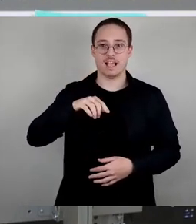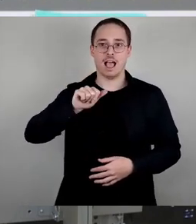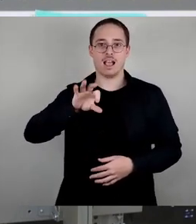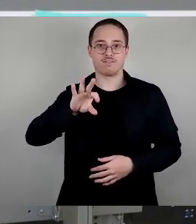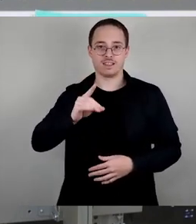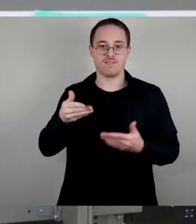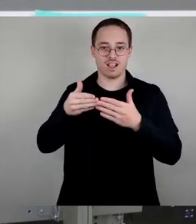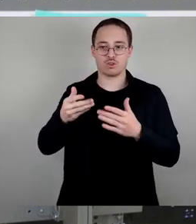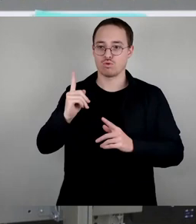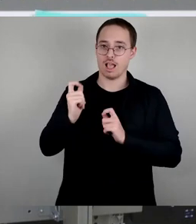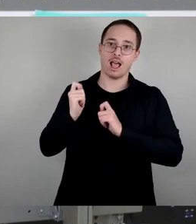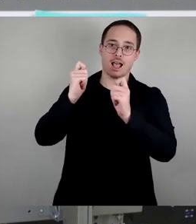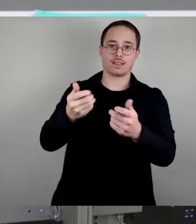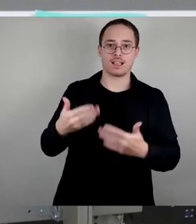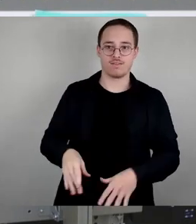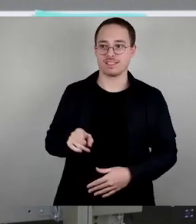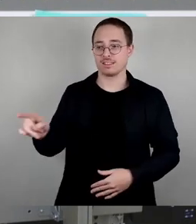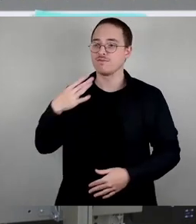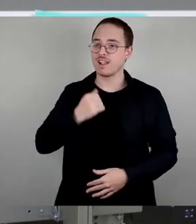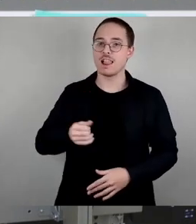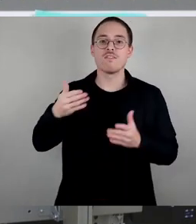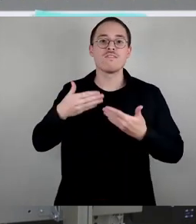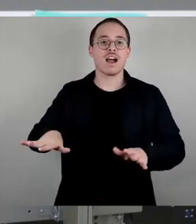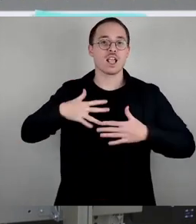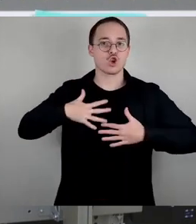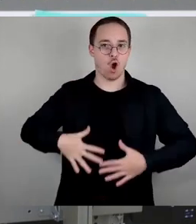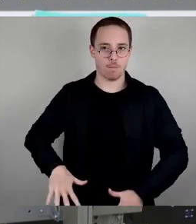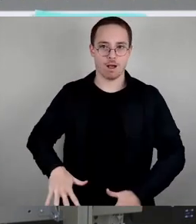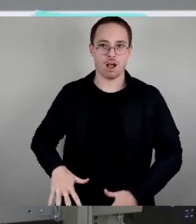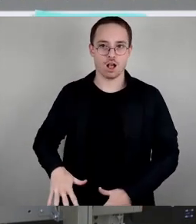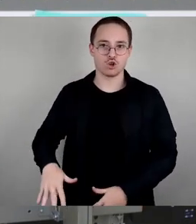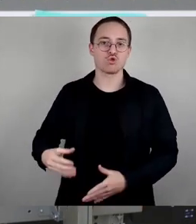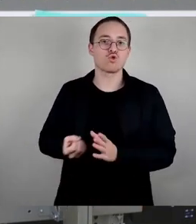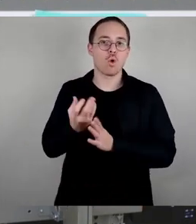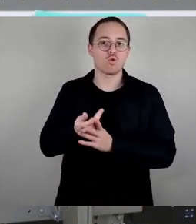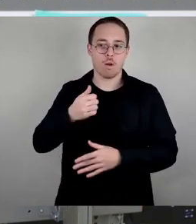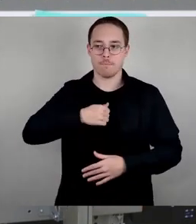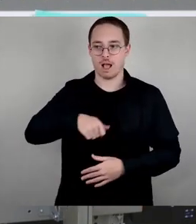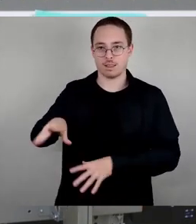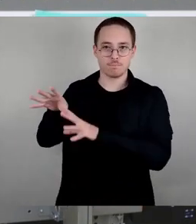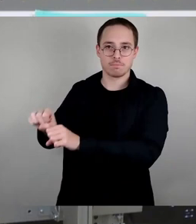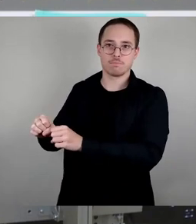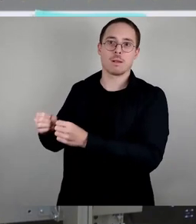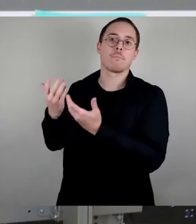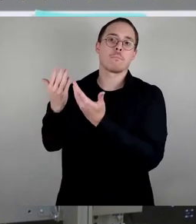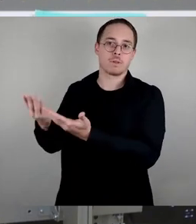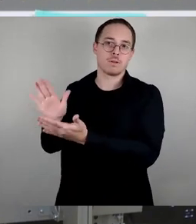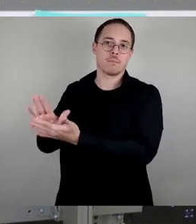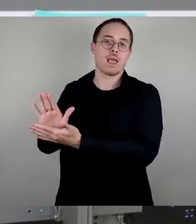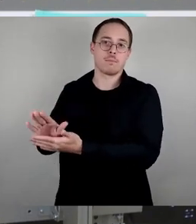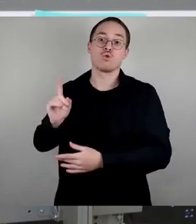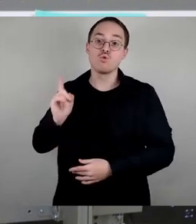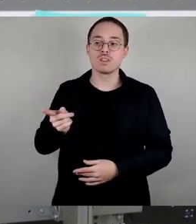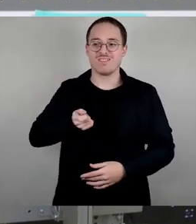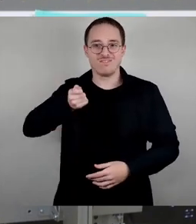als Freikörperkulturbad zu erhalten, zu sanieren und auch die Finanzierung seitens der Stadtverwaltung zu sichern. Auch